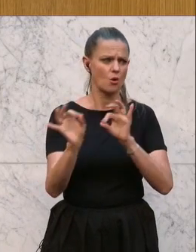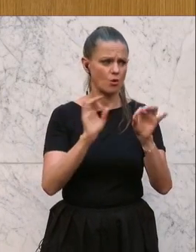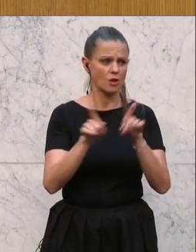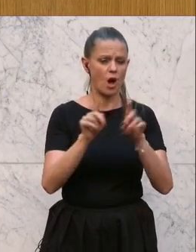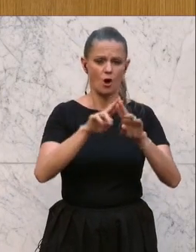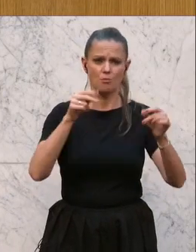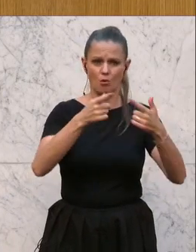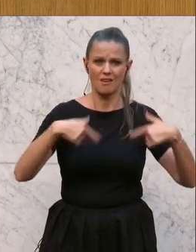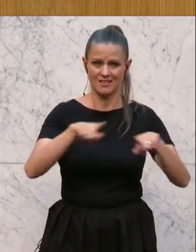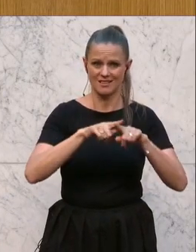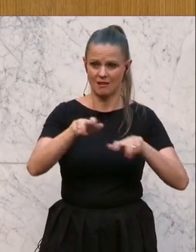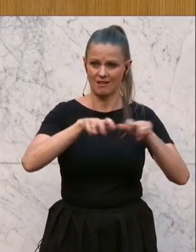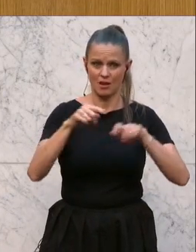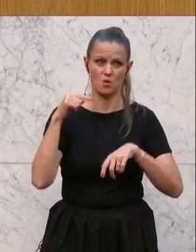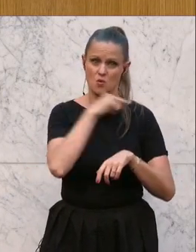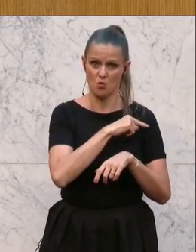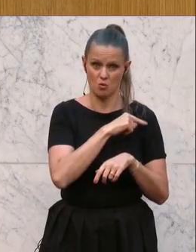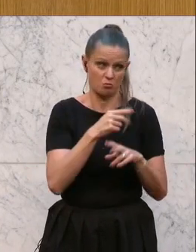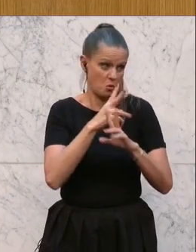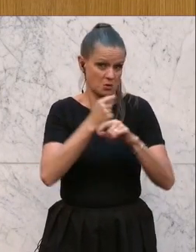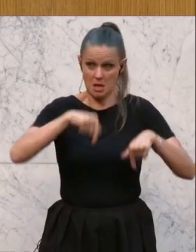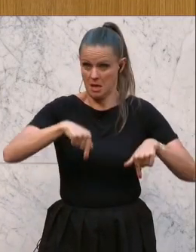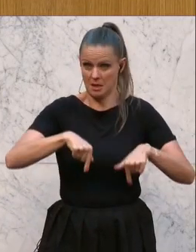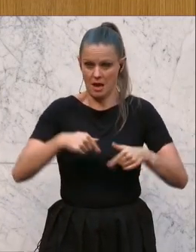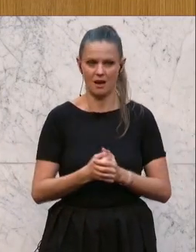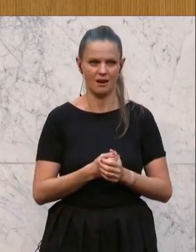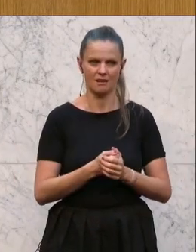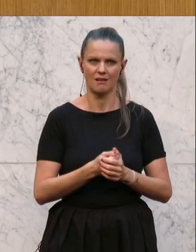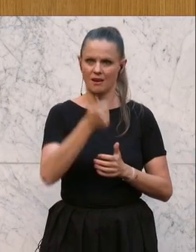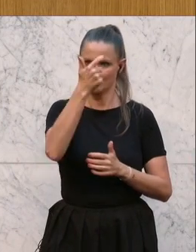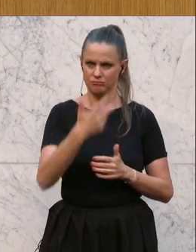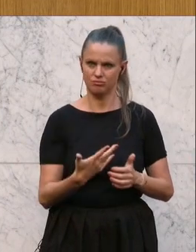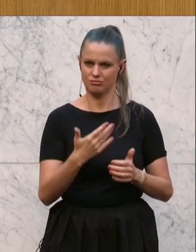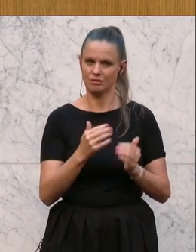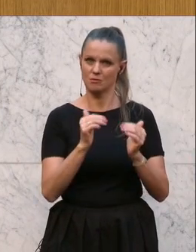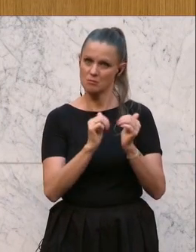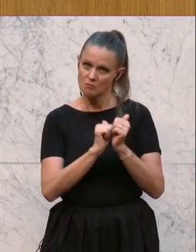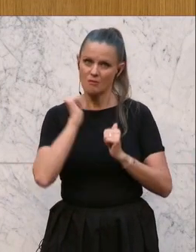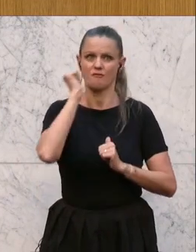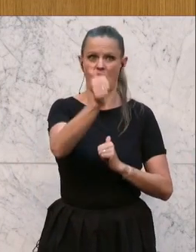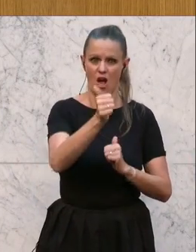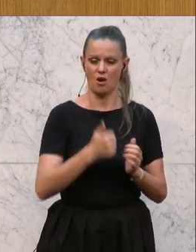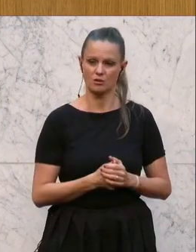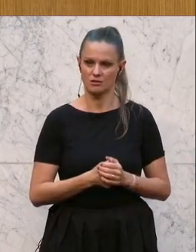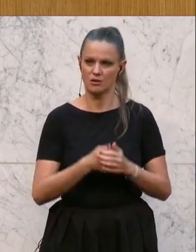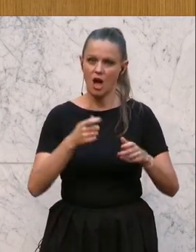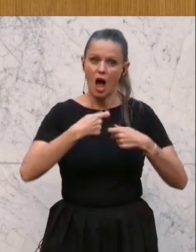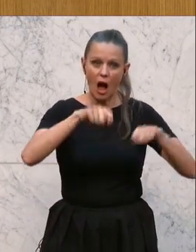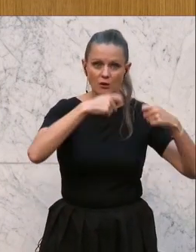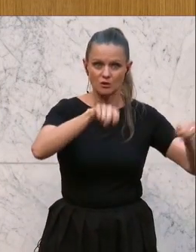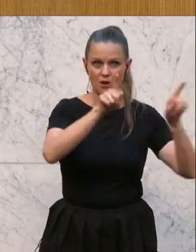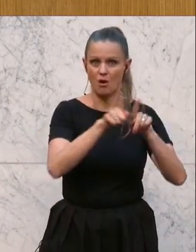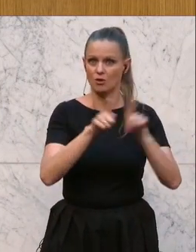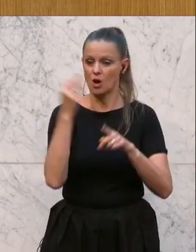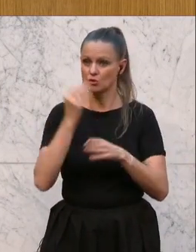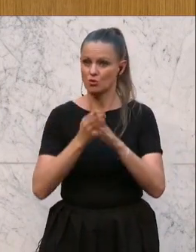Bundesländer in Österreich, so weit brauchen wir gar nicht schauen, dann liegen diese im Ranking weit voraus beim Ausbau und auch beim Schulbesuch.